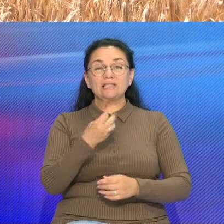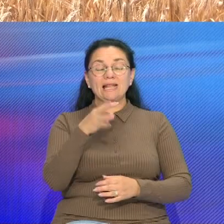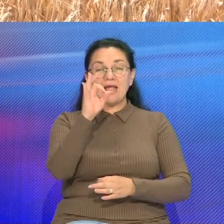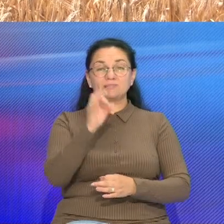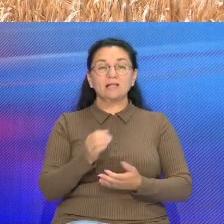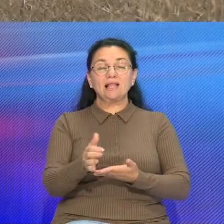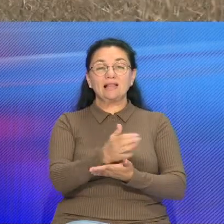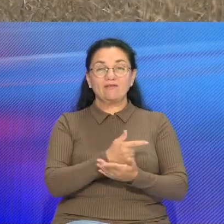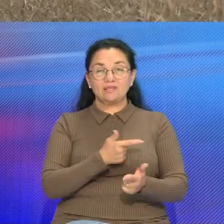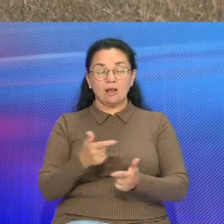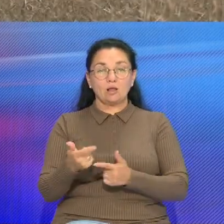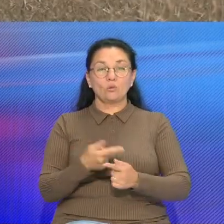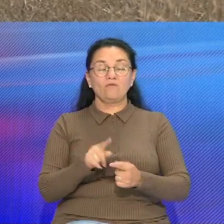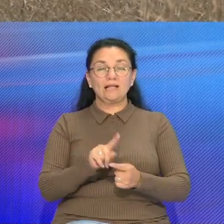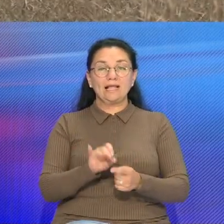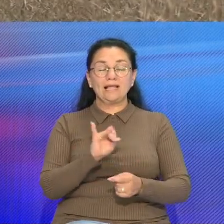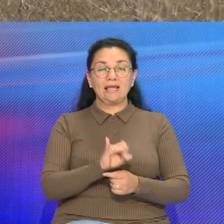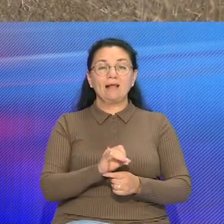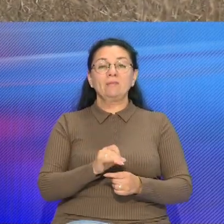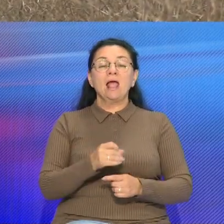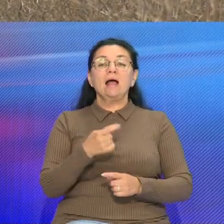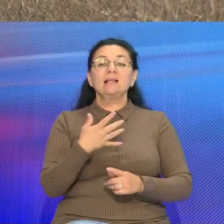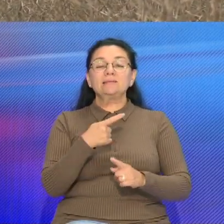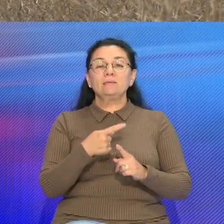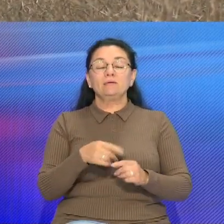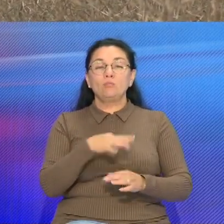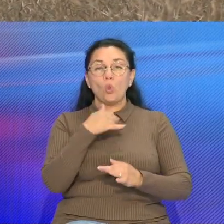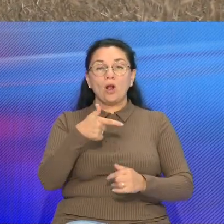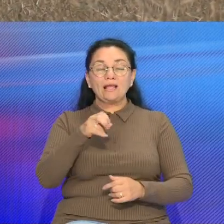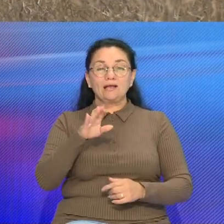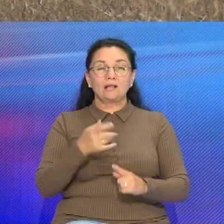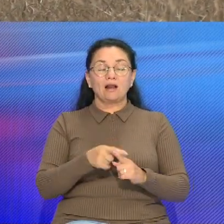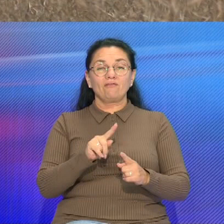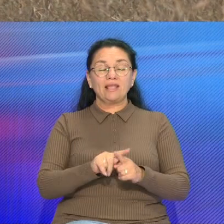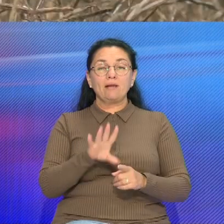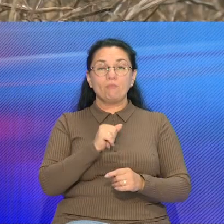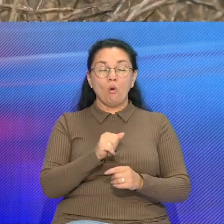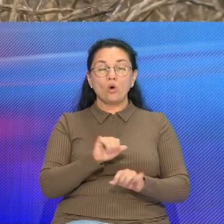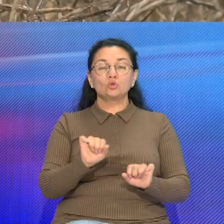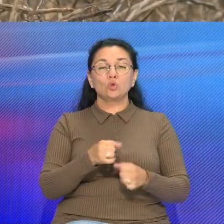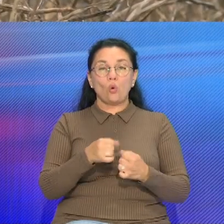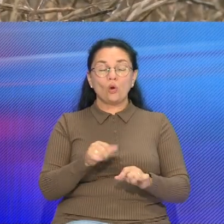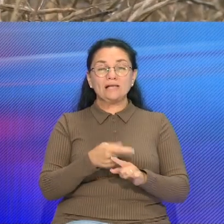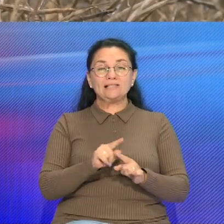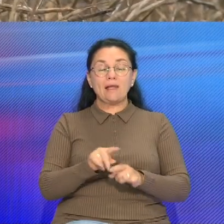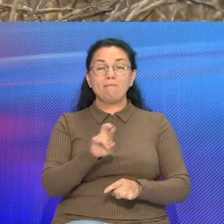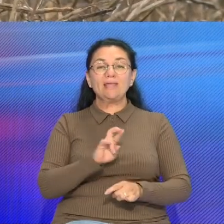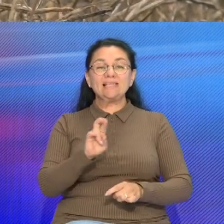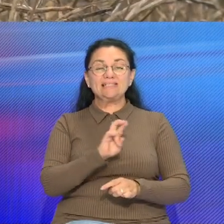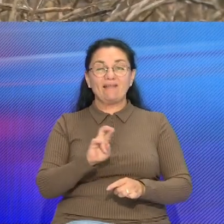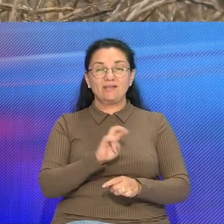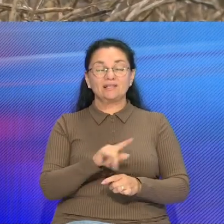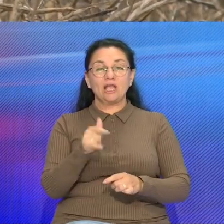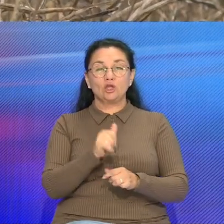запланованных 69,5 тысяч гектаров У лидерах по темпах работы за Эльвенске и Береставицке районы, дзе